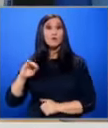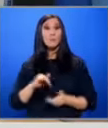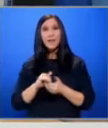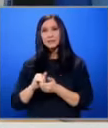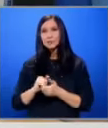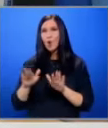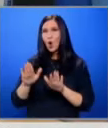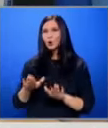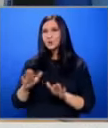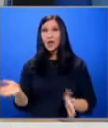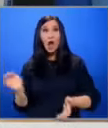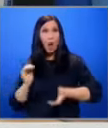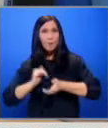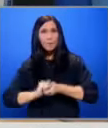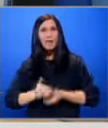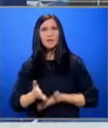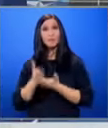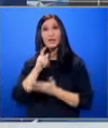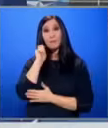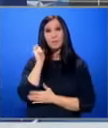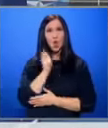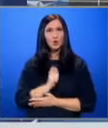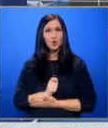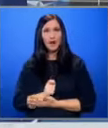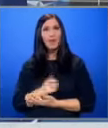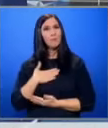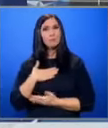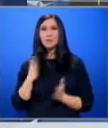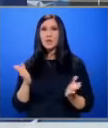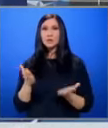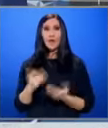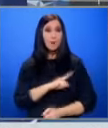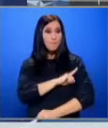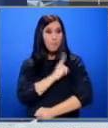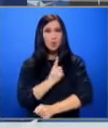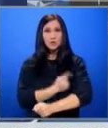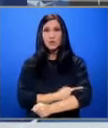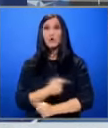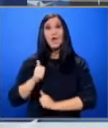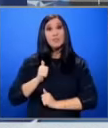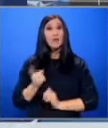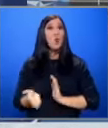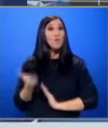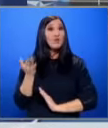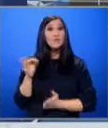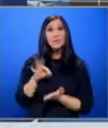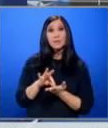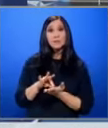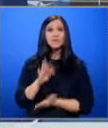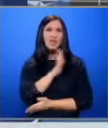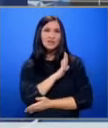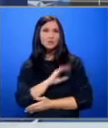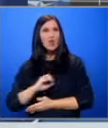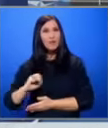съюз останаха обединени подкрепа на Украина. Ние станахме по-силни. НАТО увеличи присъствието си в Источна